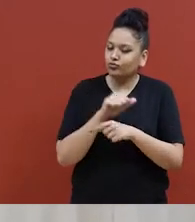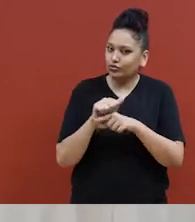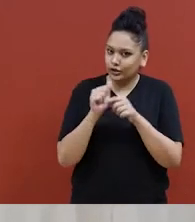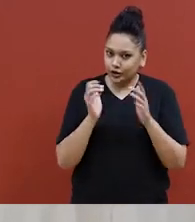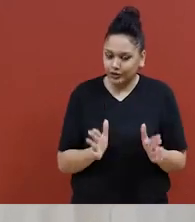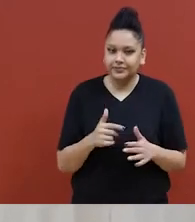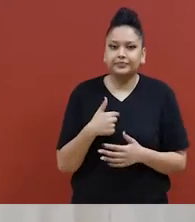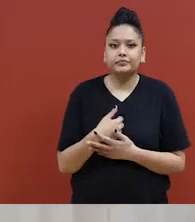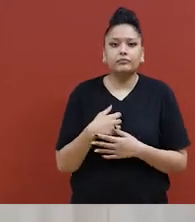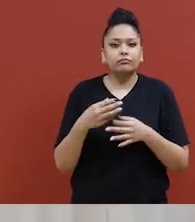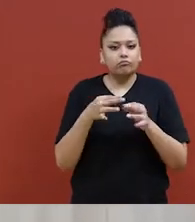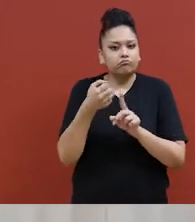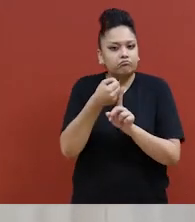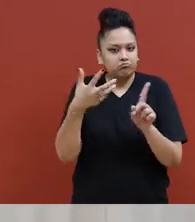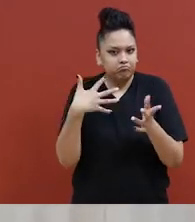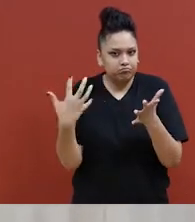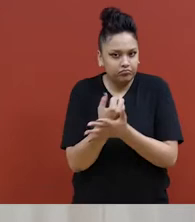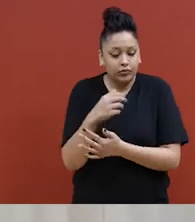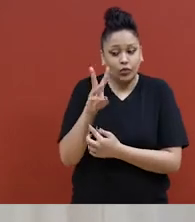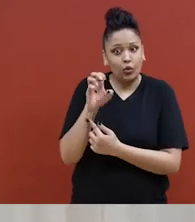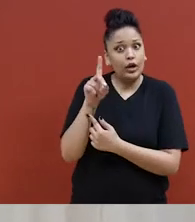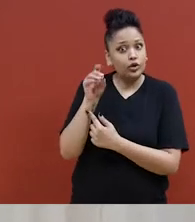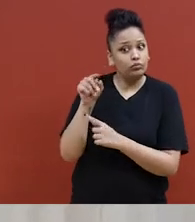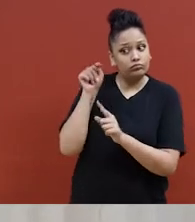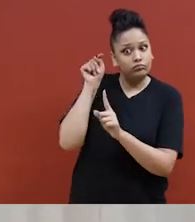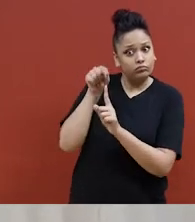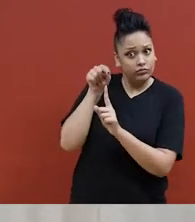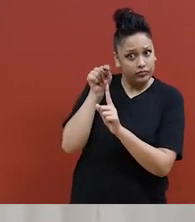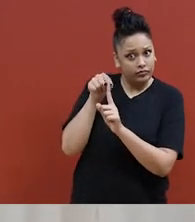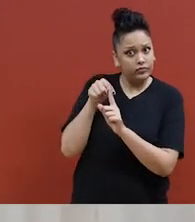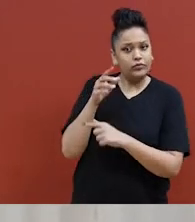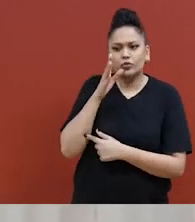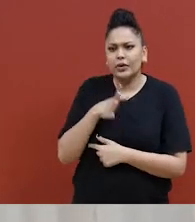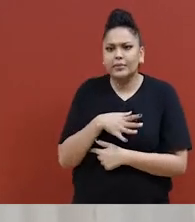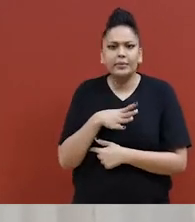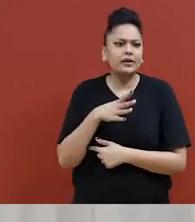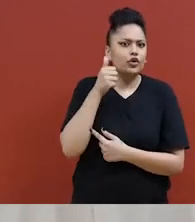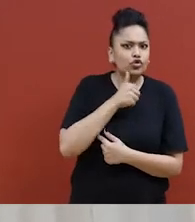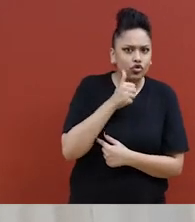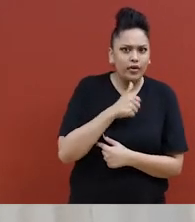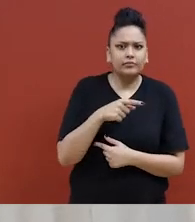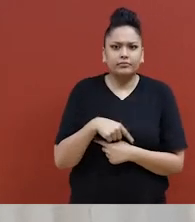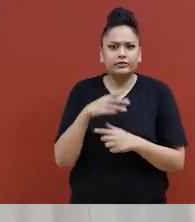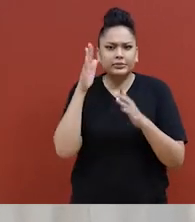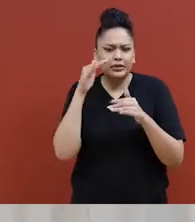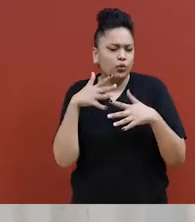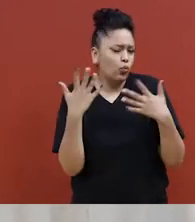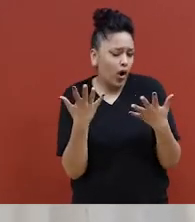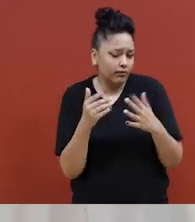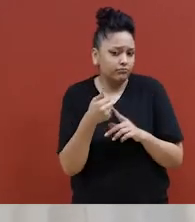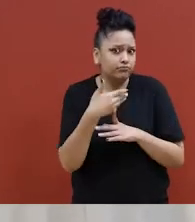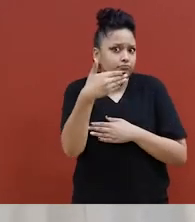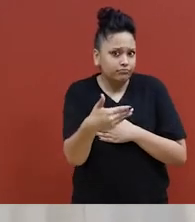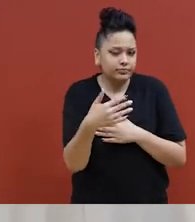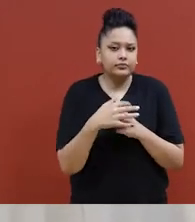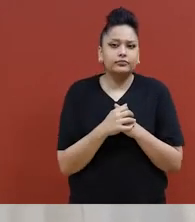Je vais vous parler un peu de qui nous sommes et de ce à quoi les femmes et les filles peuvent s'attendre si elles suivent des cours avec nous.